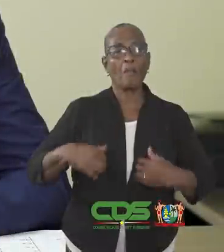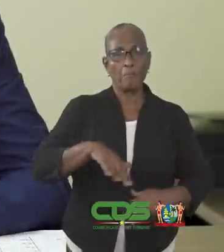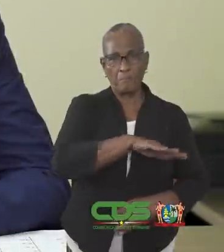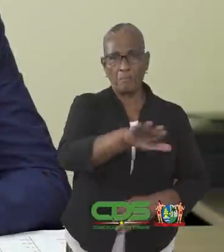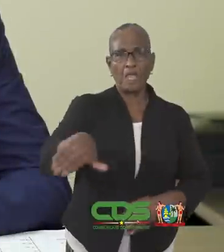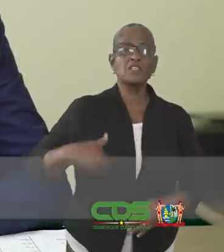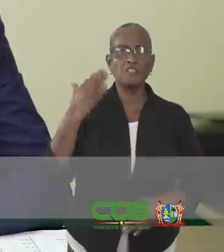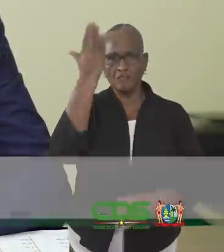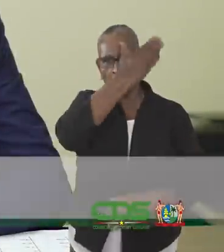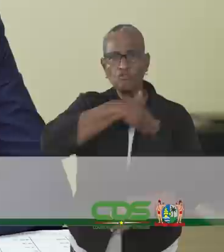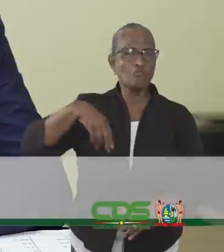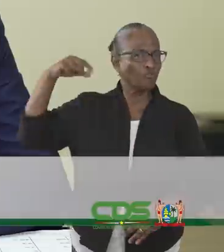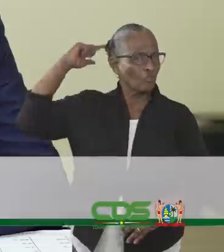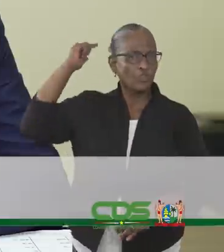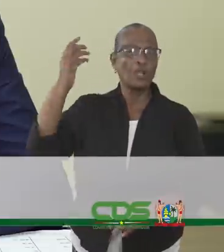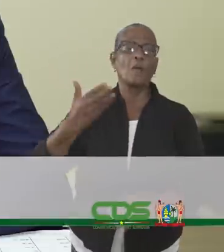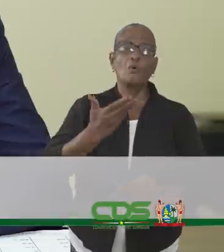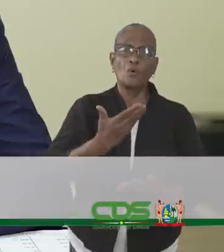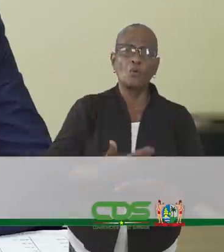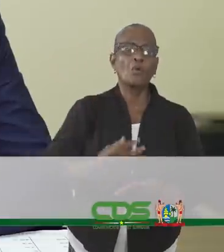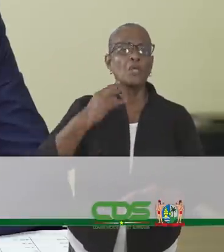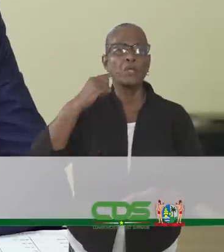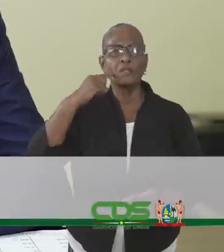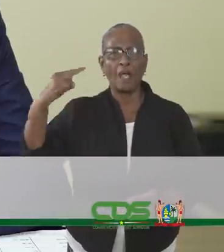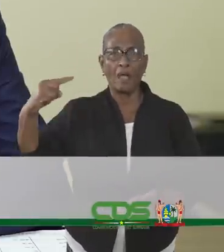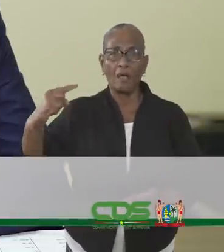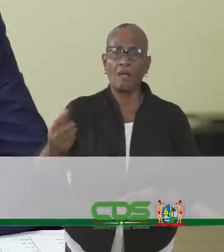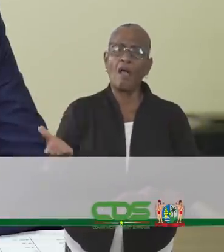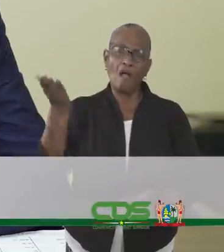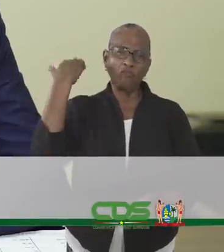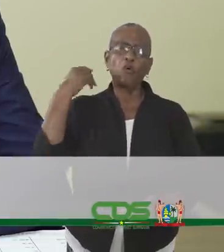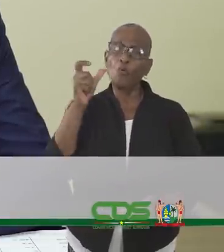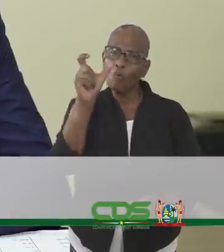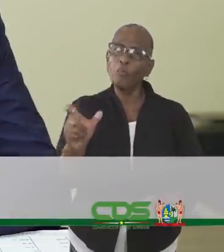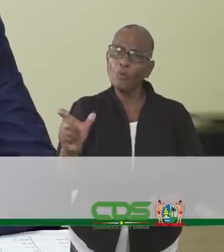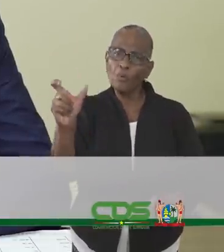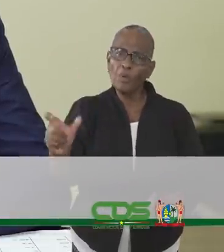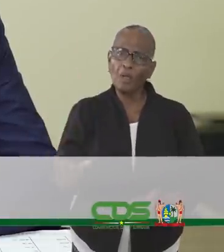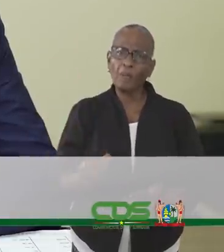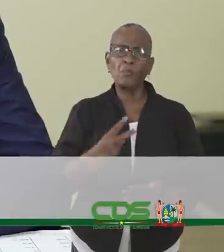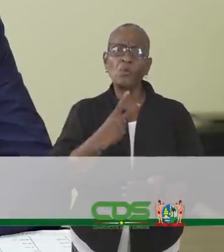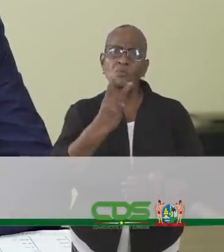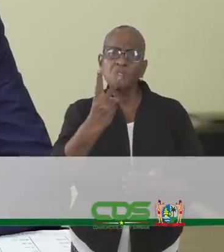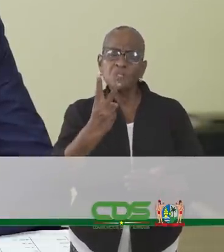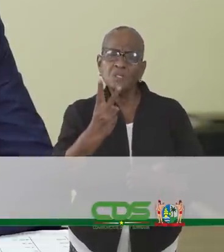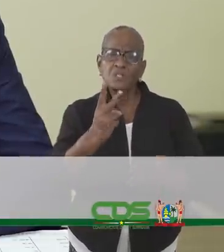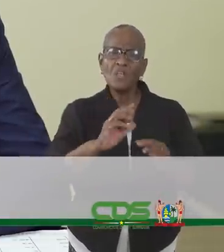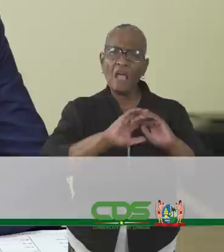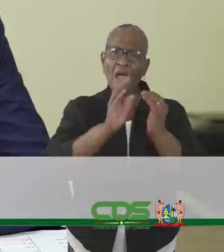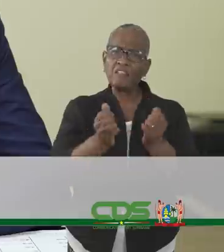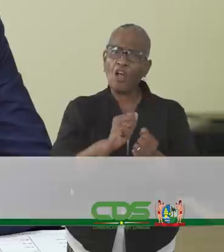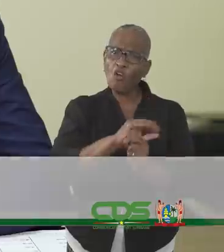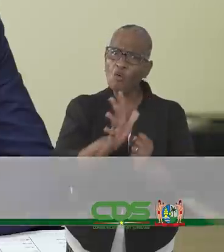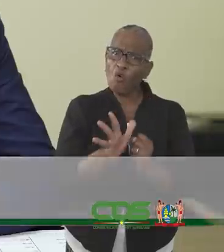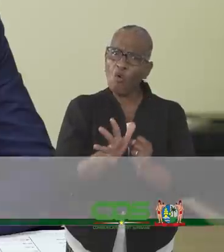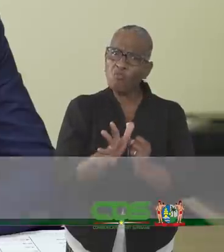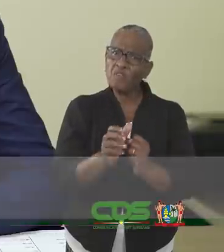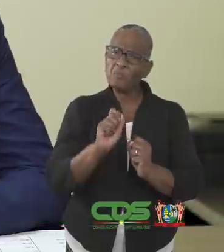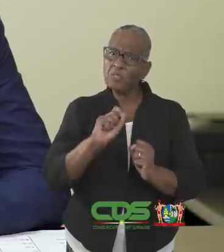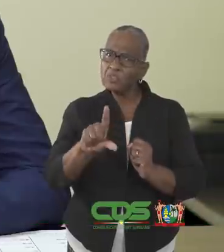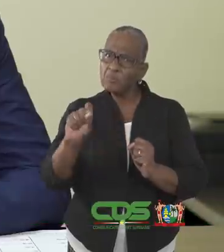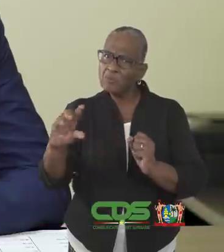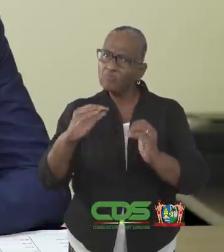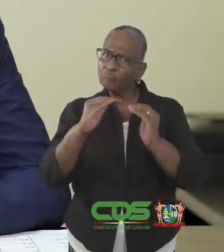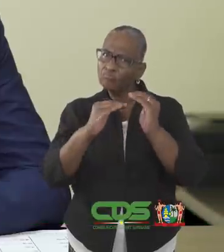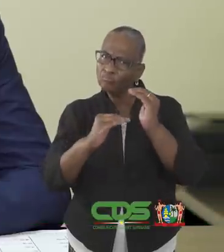Volk van Suriname, goedendag. De afgelopen weken hebben wij een daalende trend van het aantal COVID